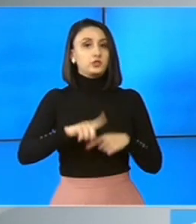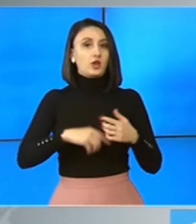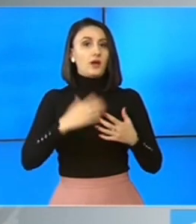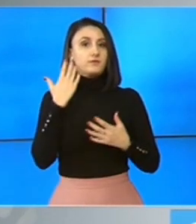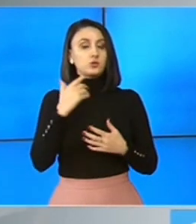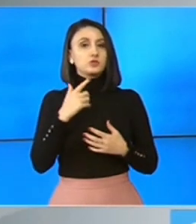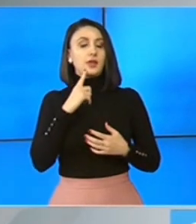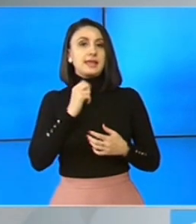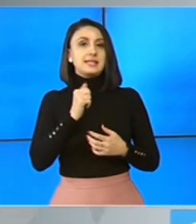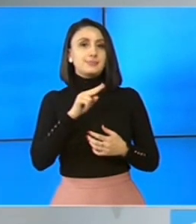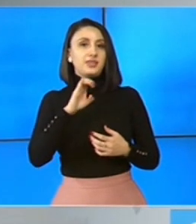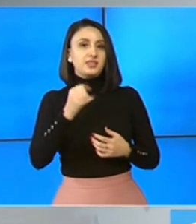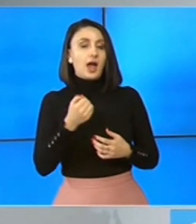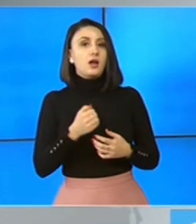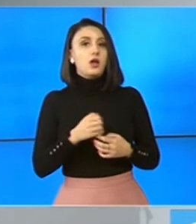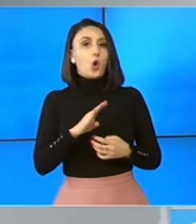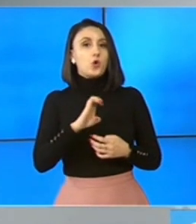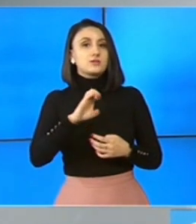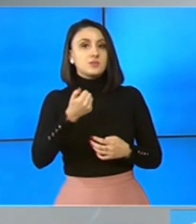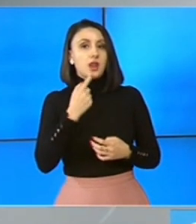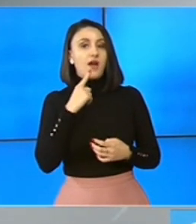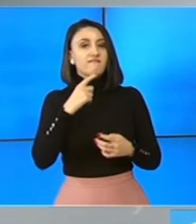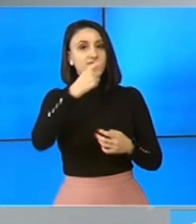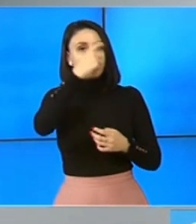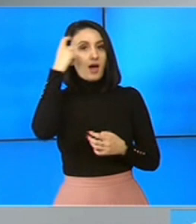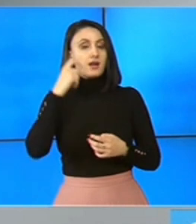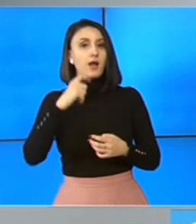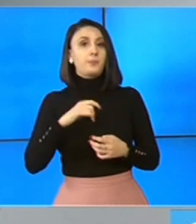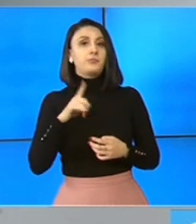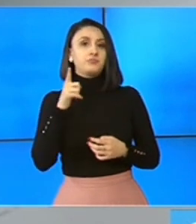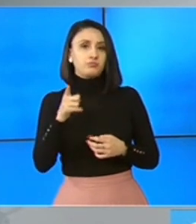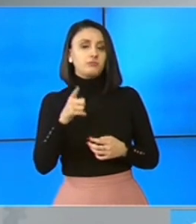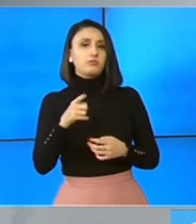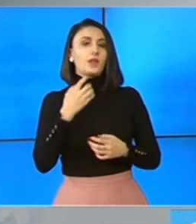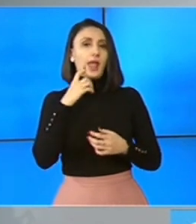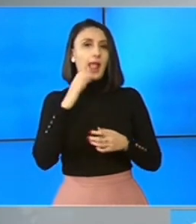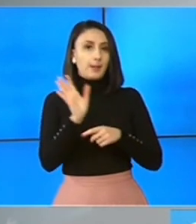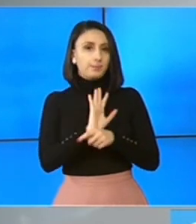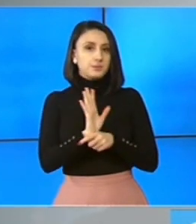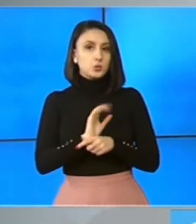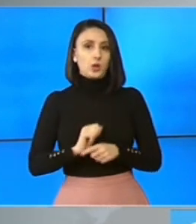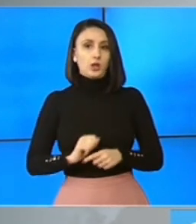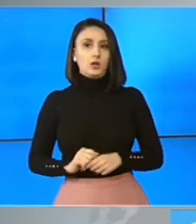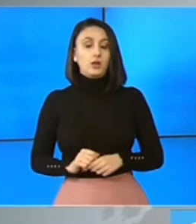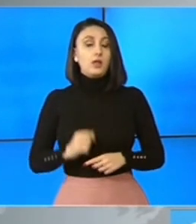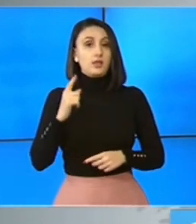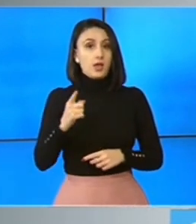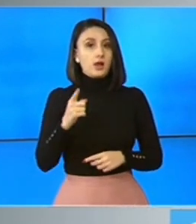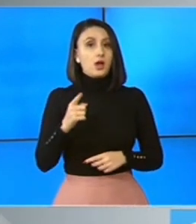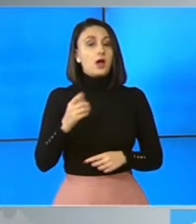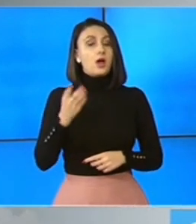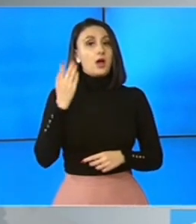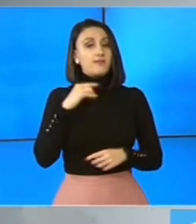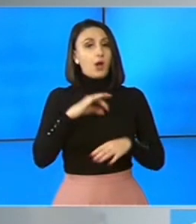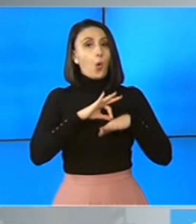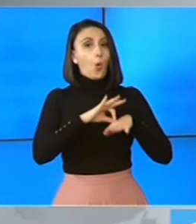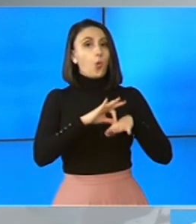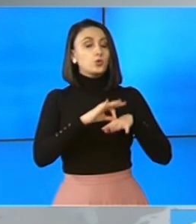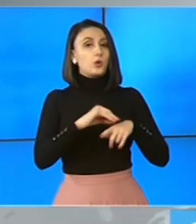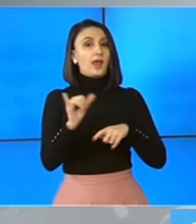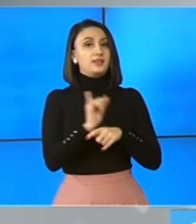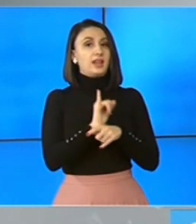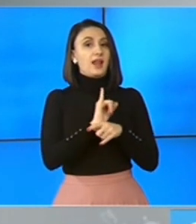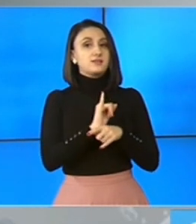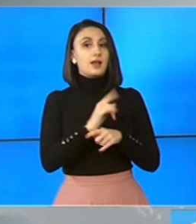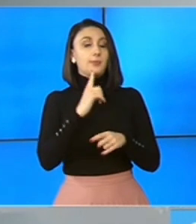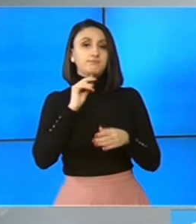ce a fost ispita Cosminei Păsărin în emisiunea vara ispitelor. Potrivit jurnaliștilor de la Newsweek, Alexandru Dimitriu va coordona Direcția